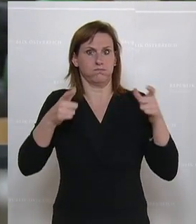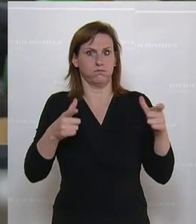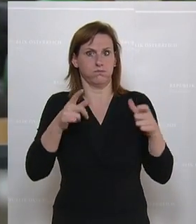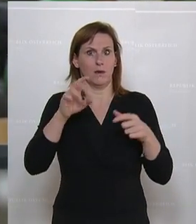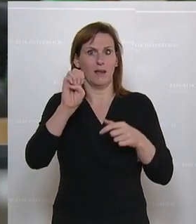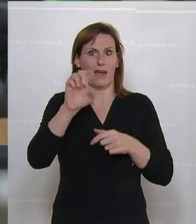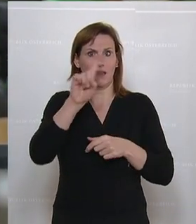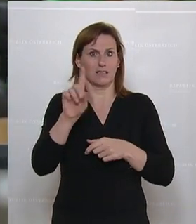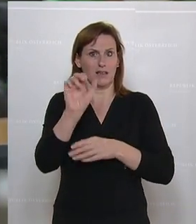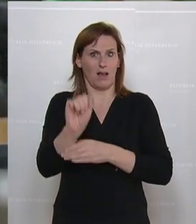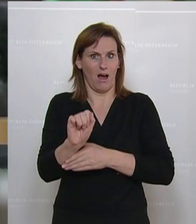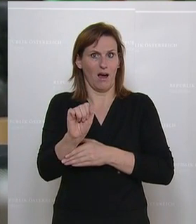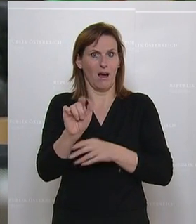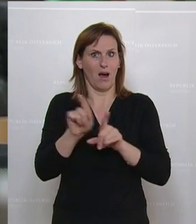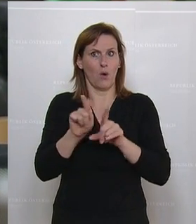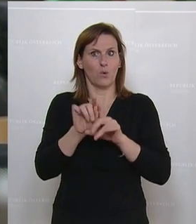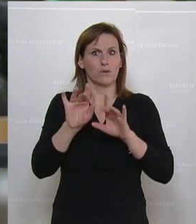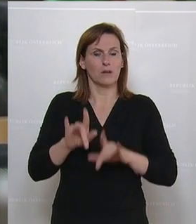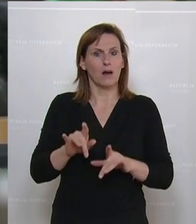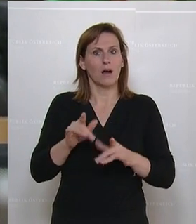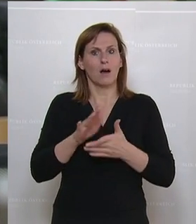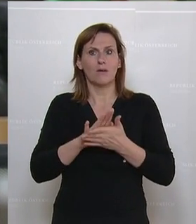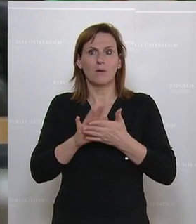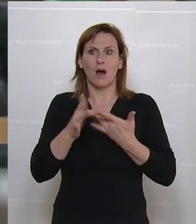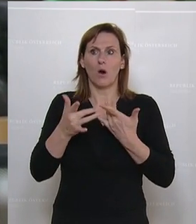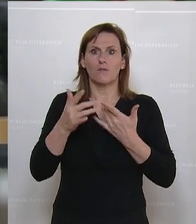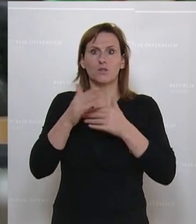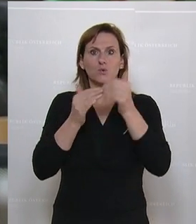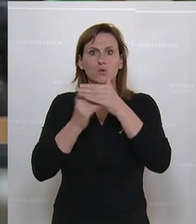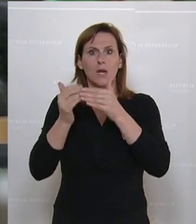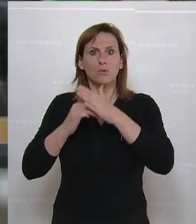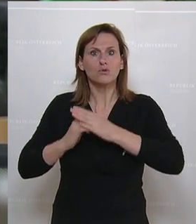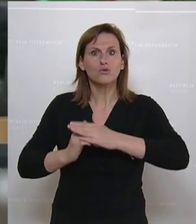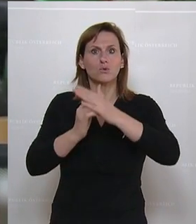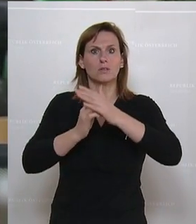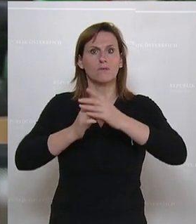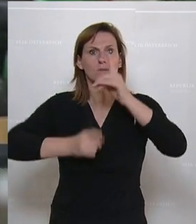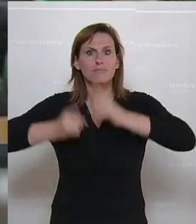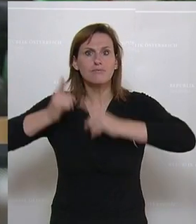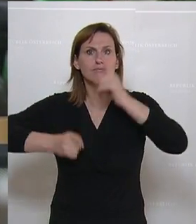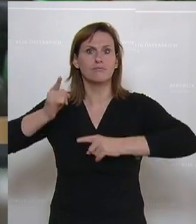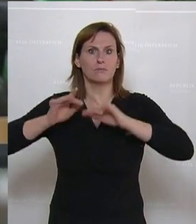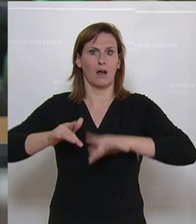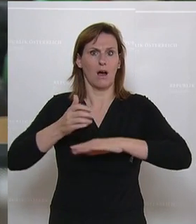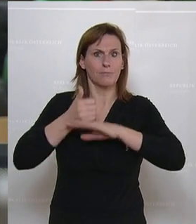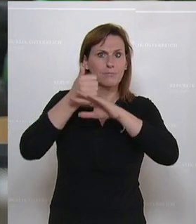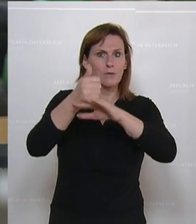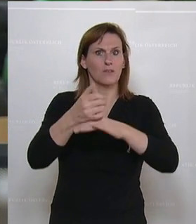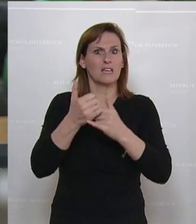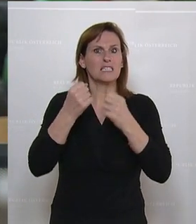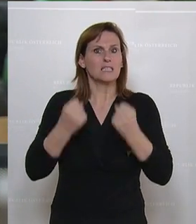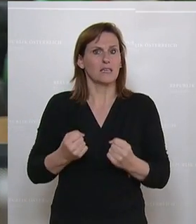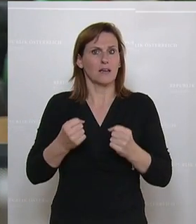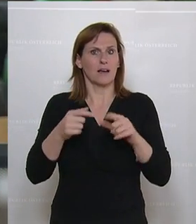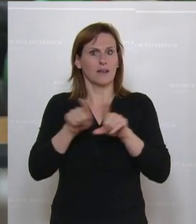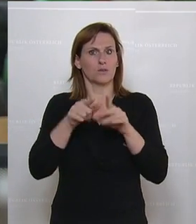dass es auch EZA-Gelder gibt, die in totalitäre Systeme laufen? Das heißt, wie können wir hier eine Sicherheitsschleife einziehen, dass eben